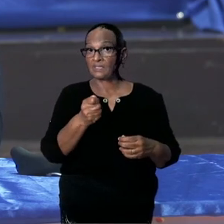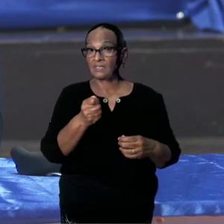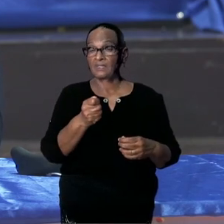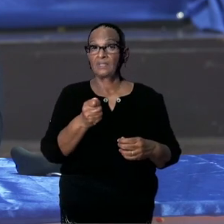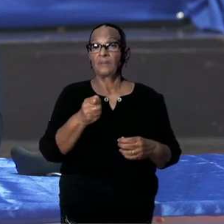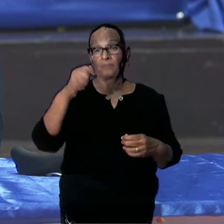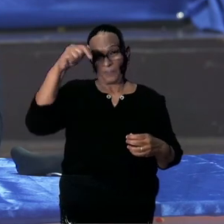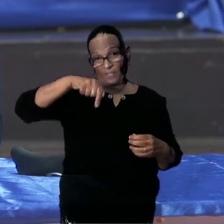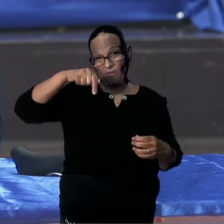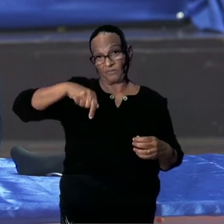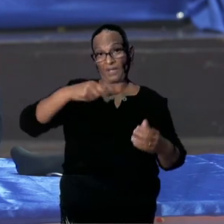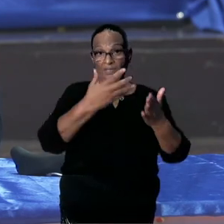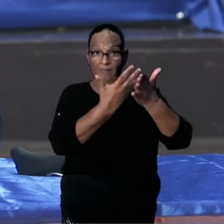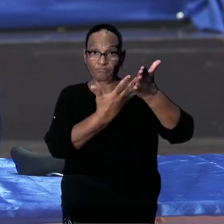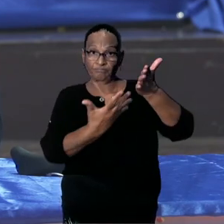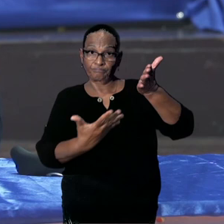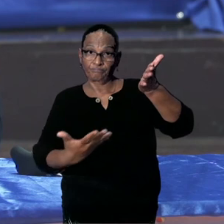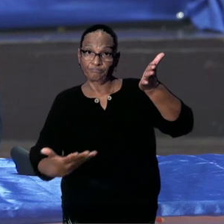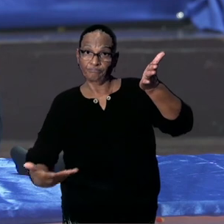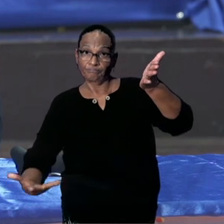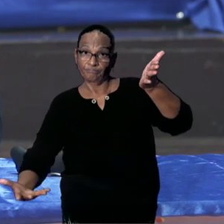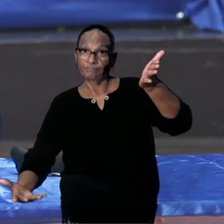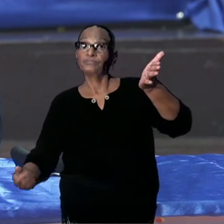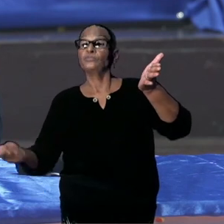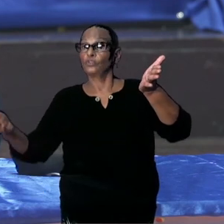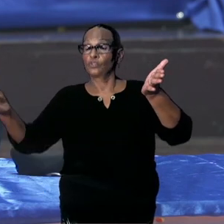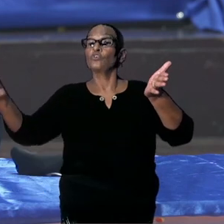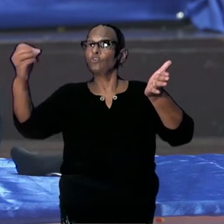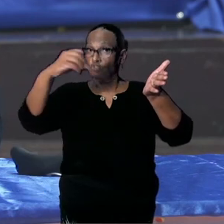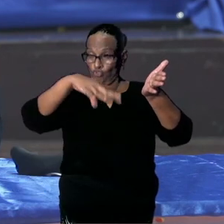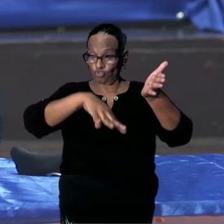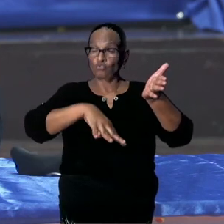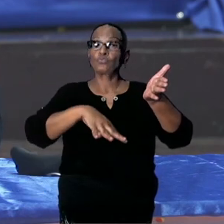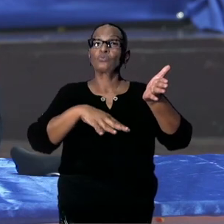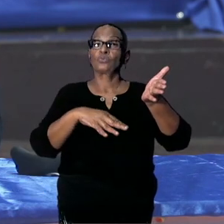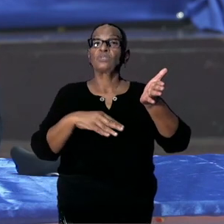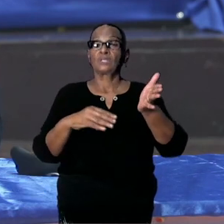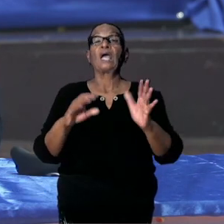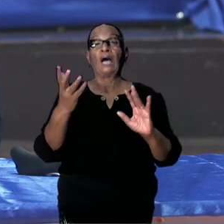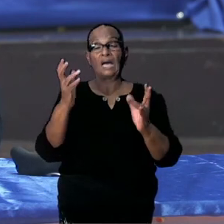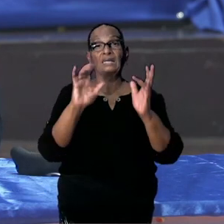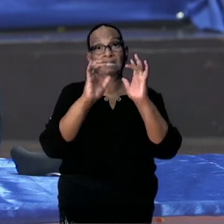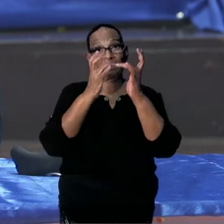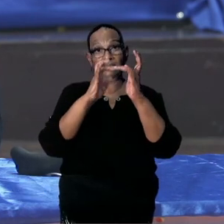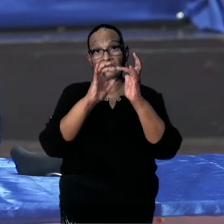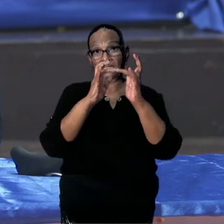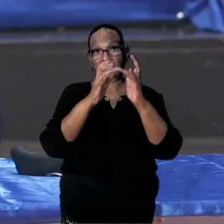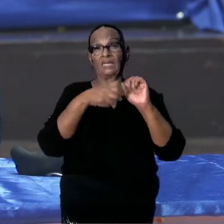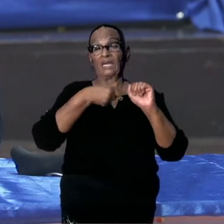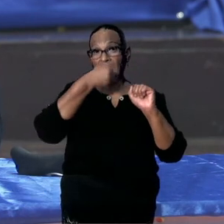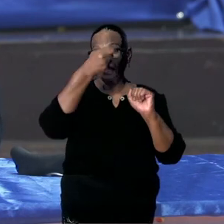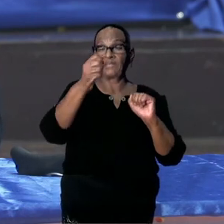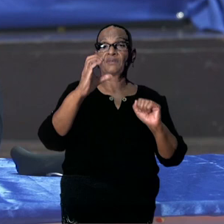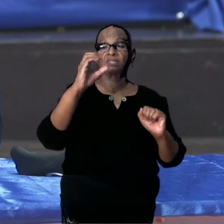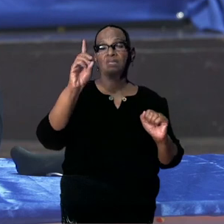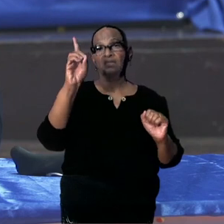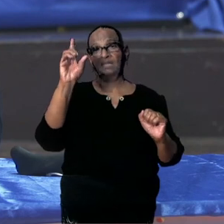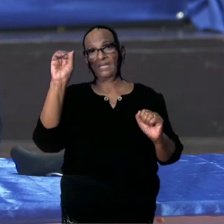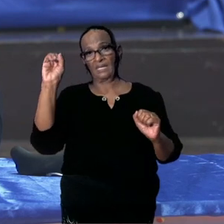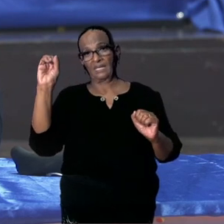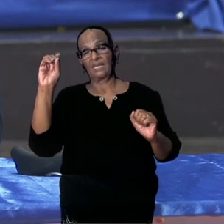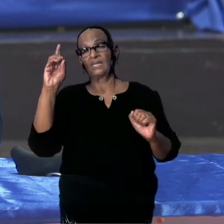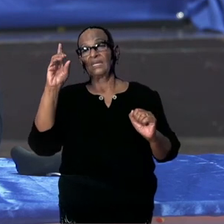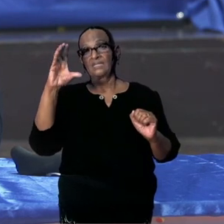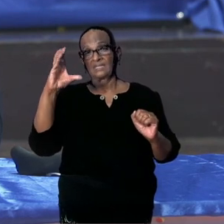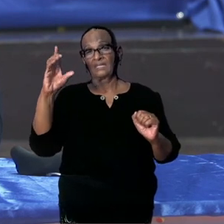daar is het vandaag het document, dus goed om het document te delen. Ik zal het laten delen via CDS. Waar wij een advies